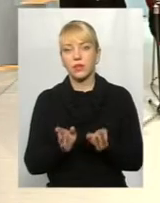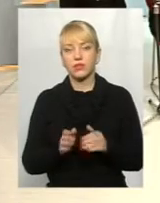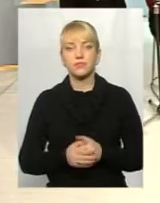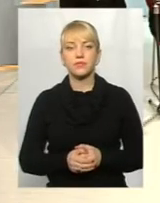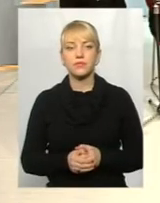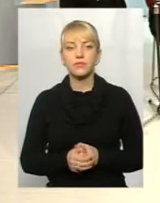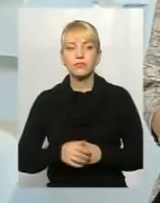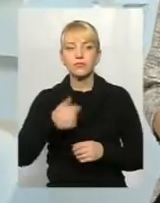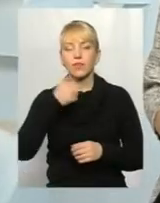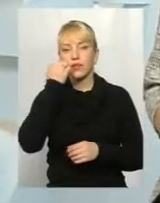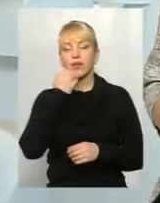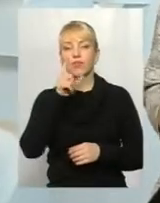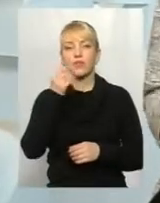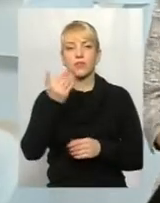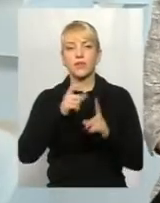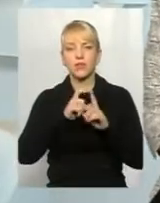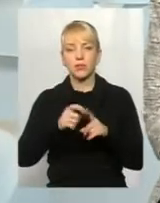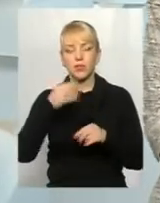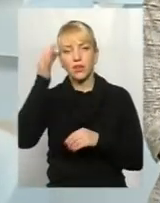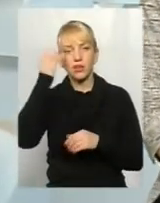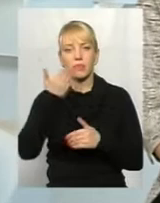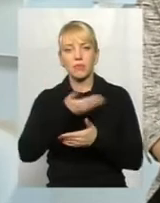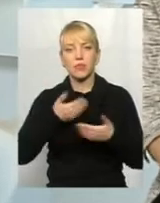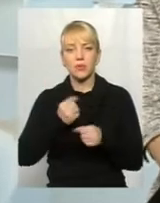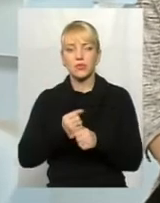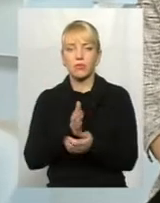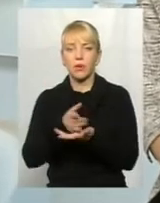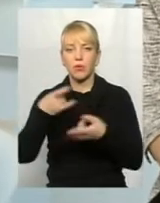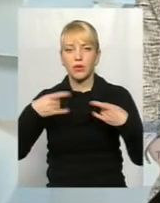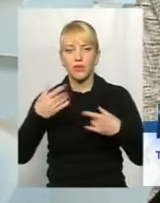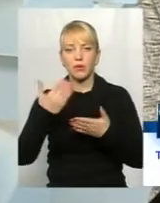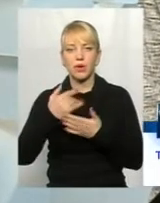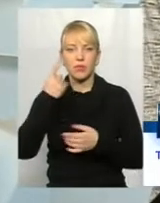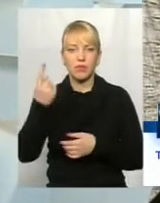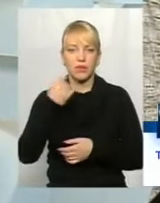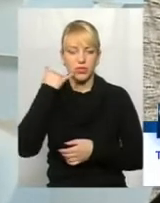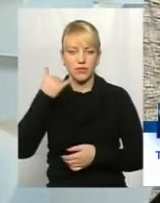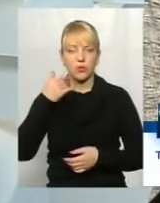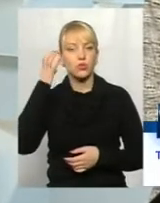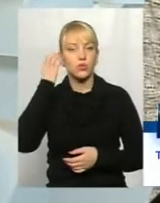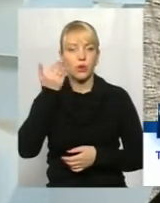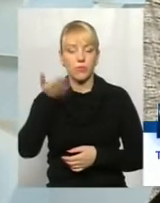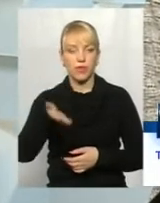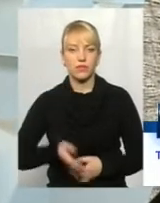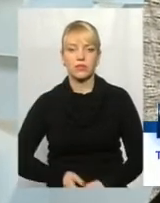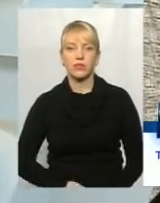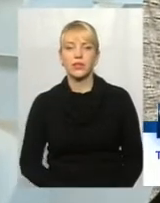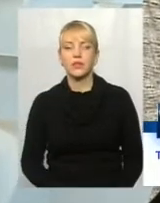Дякую за відповідь. Нагадаю, глядачам працюємо для вас у прямому ефірі, маємо перший телефонний дзвінок, слухаємо вас. Говоріть, будь ласка.